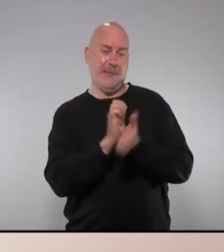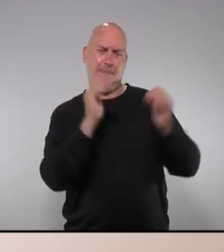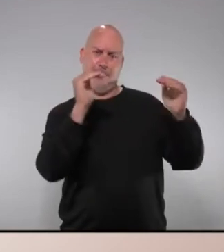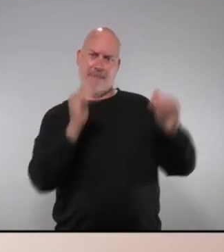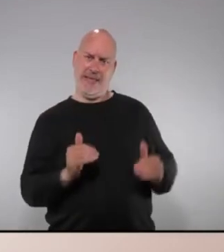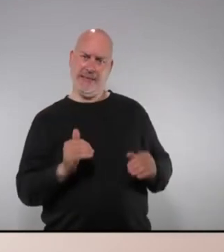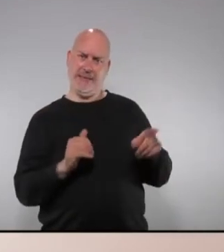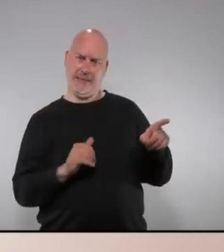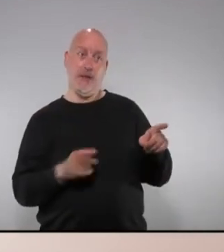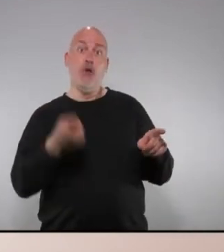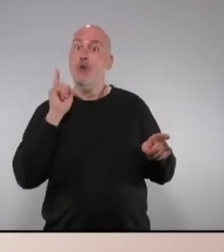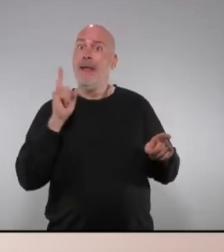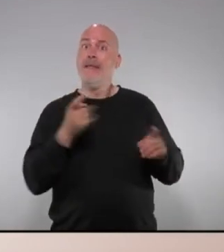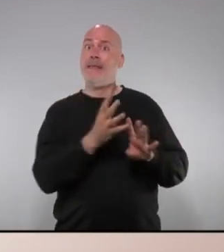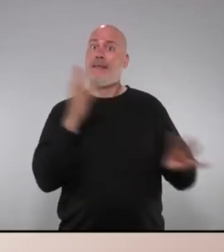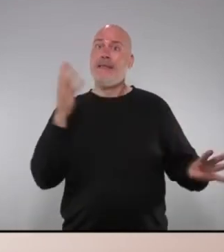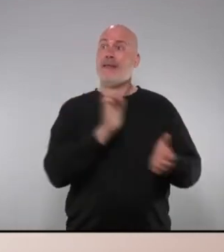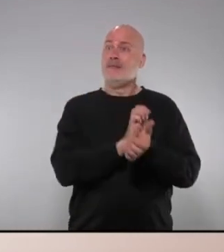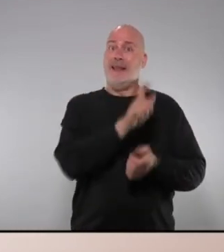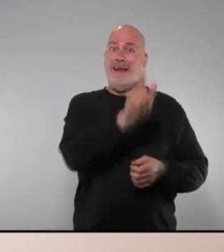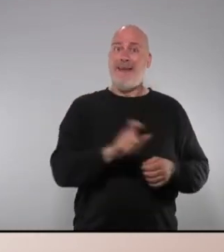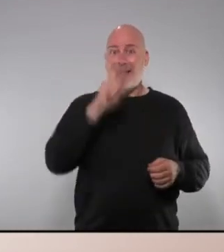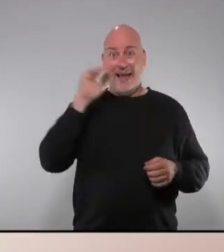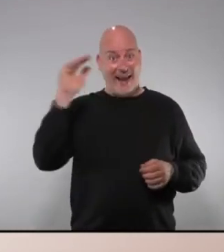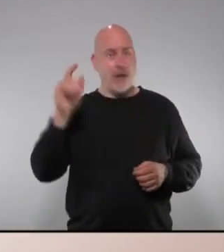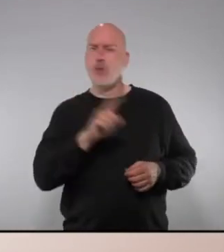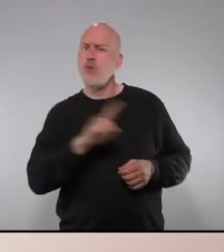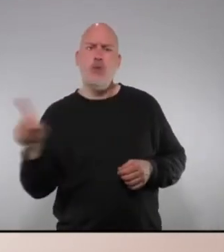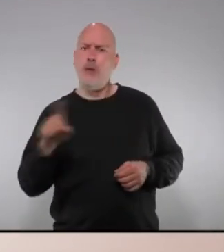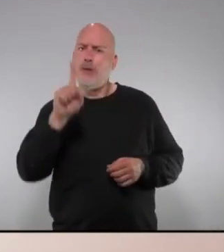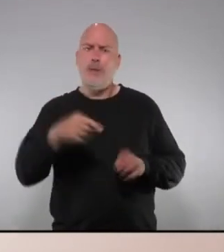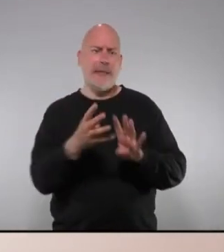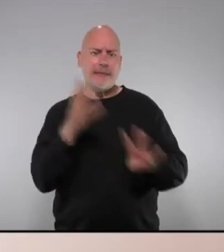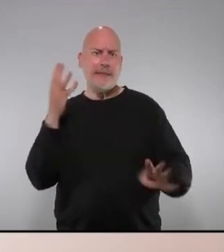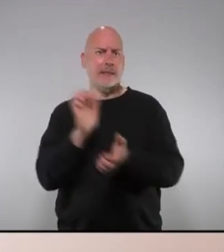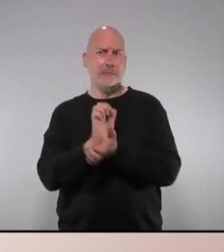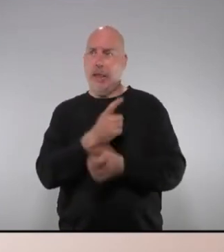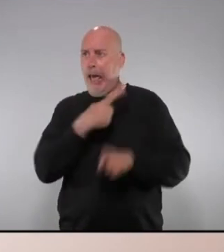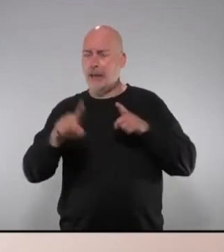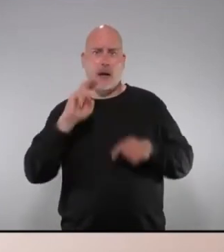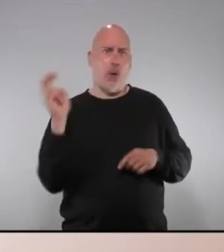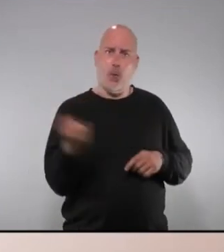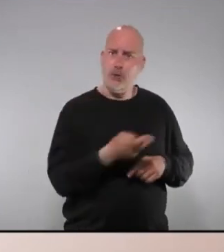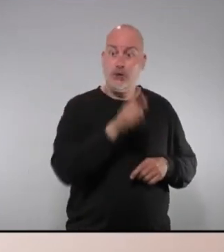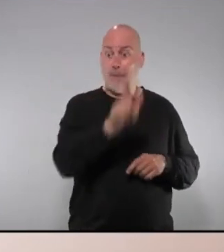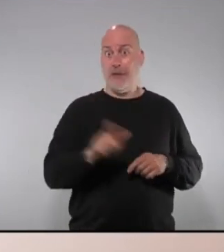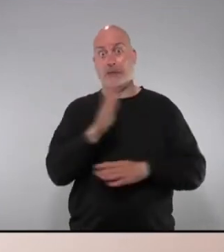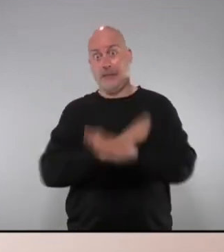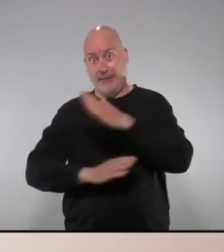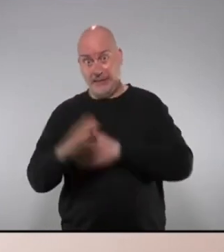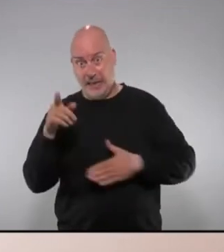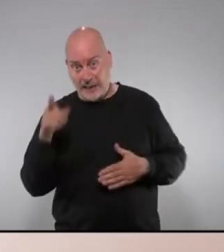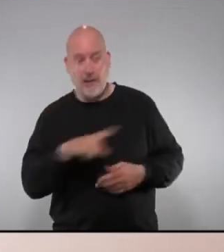que no són només llistes d'espera per a persones grans sinó també llistes d'espera en altres recursos llistes d'espera per a persones amb discapacitat